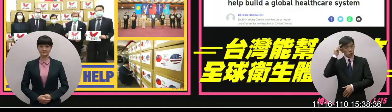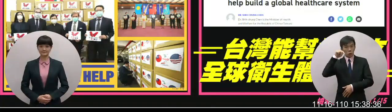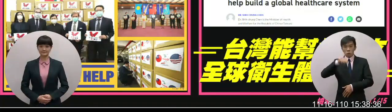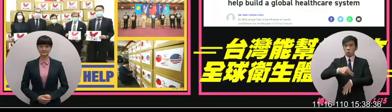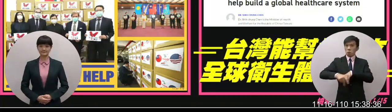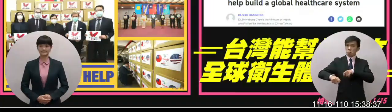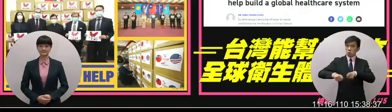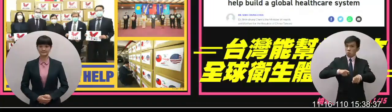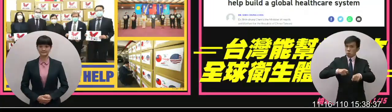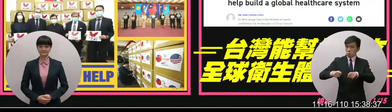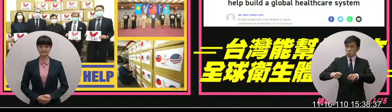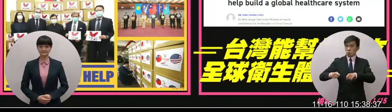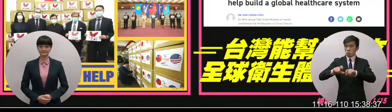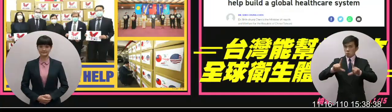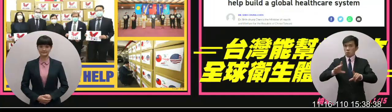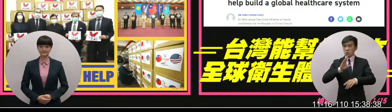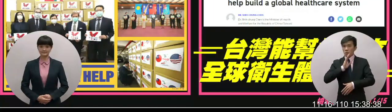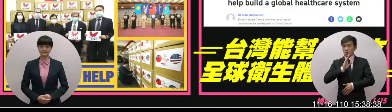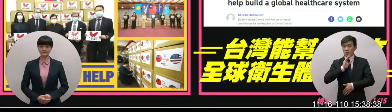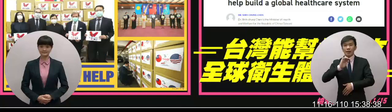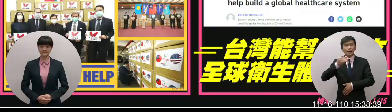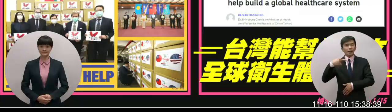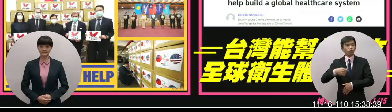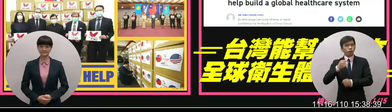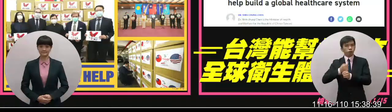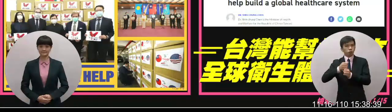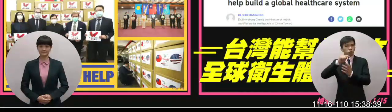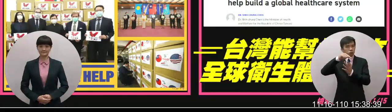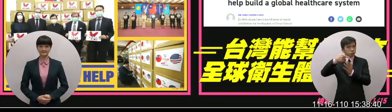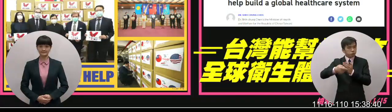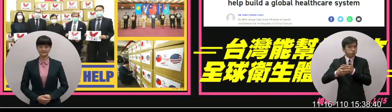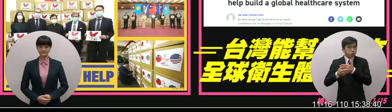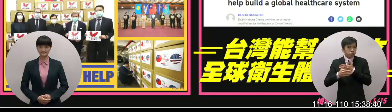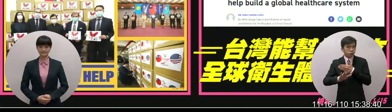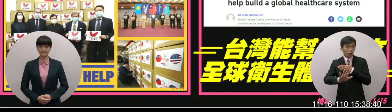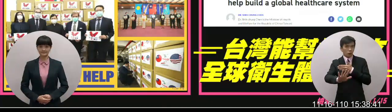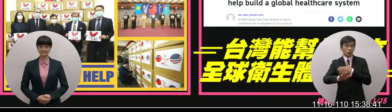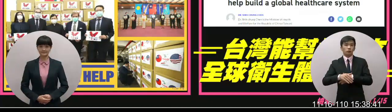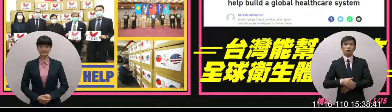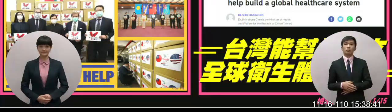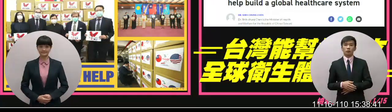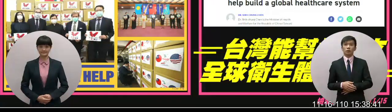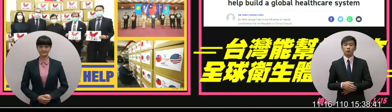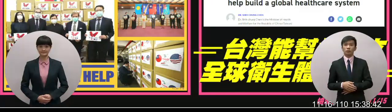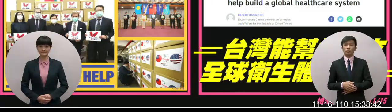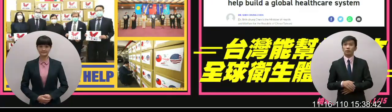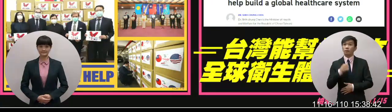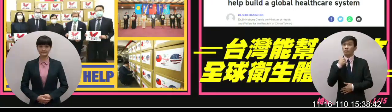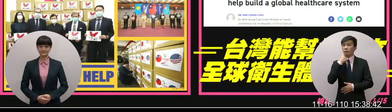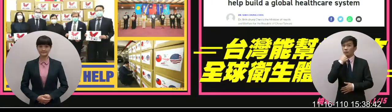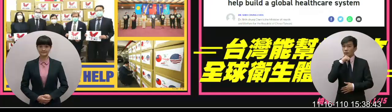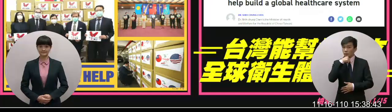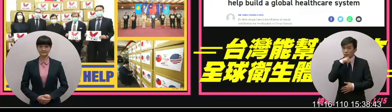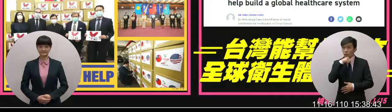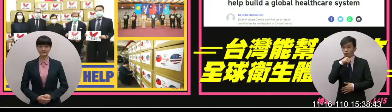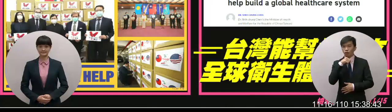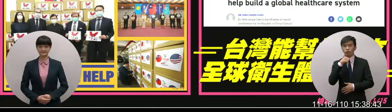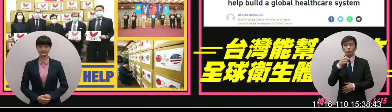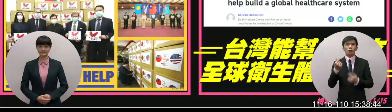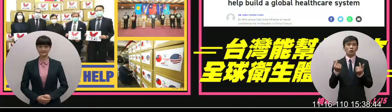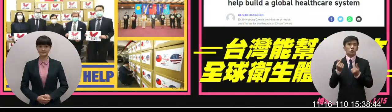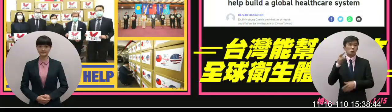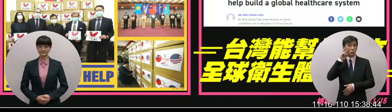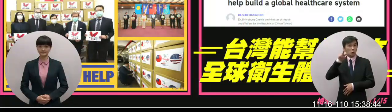任何的雄心壯志還是要一點一點堆疊起來這個跑不掉了台灣確實沒有人否認